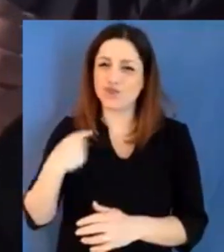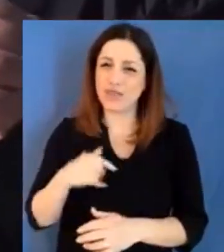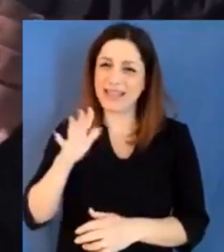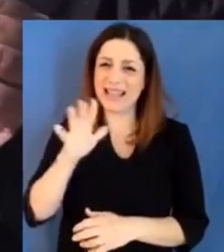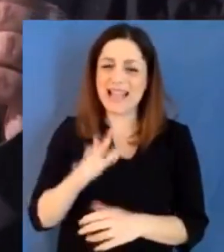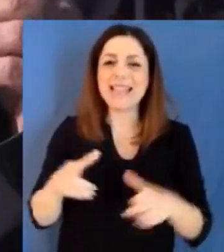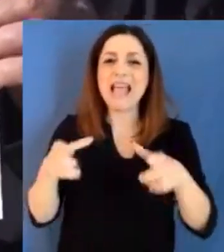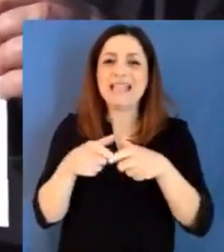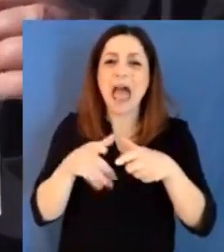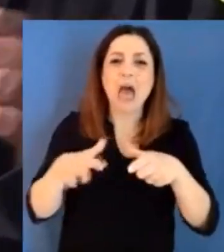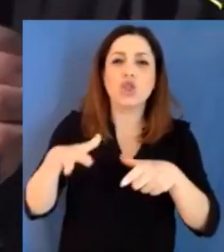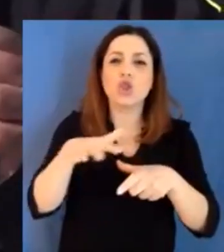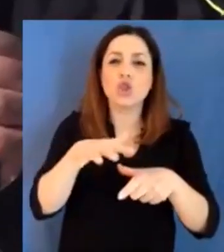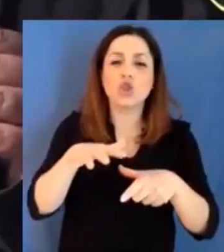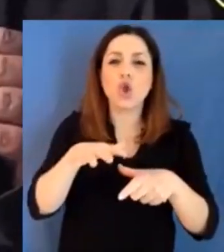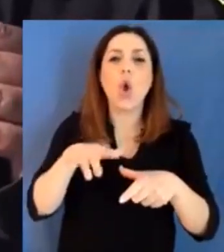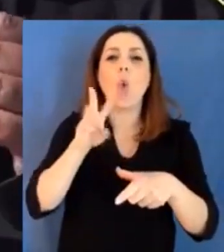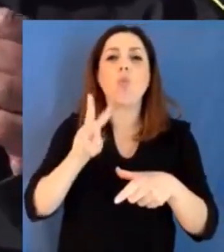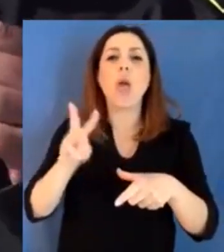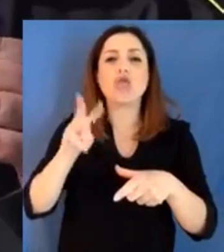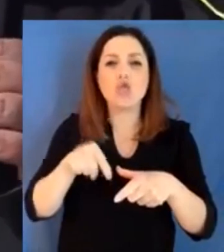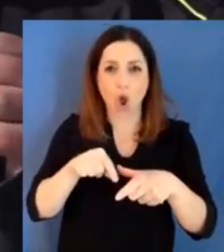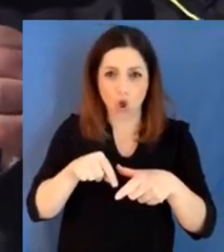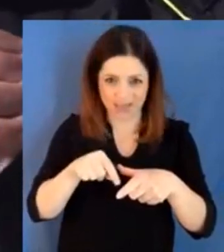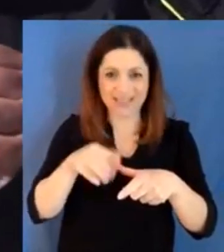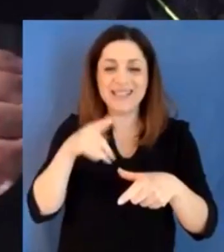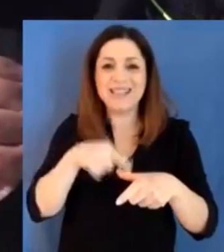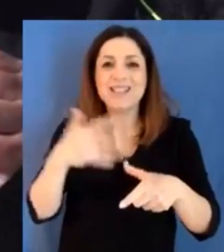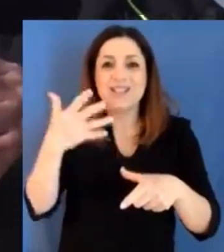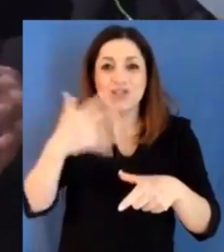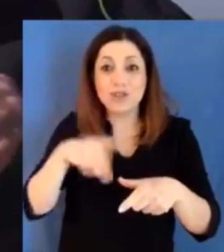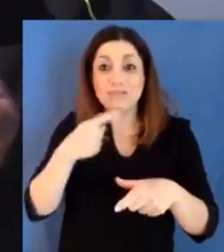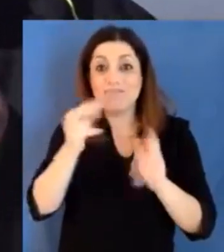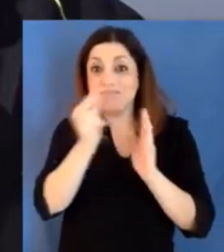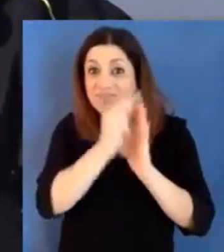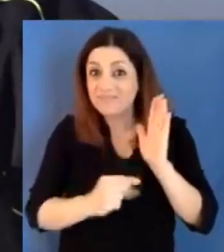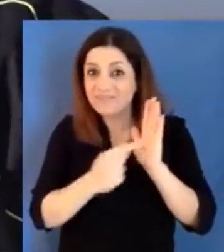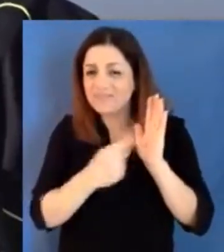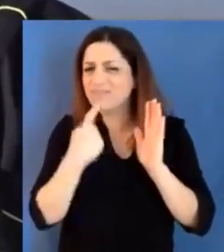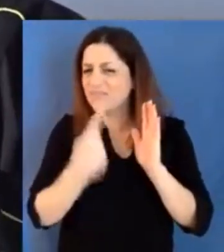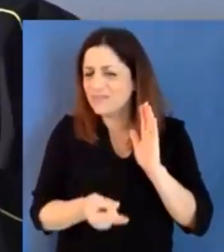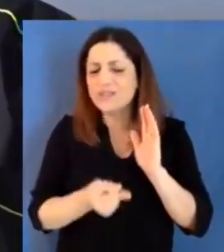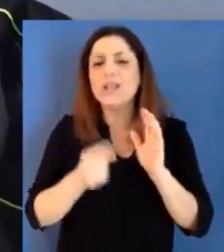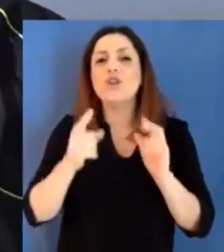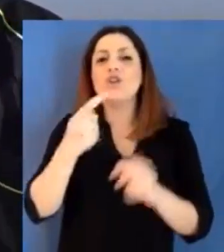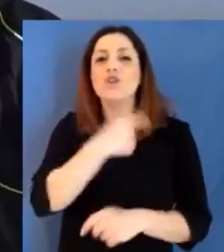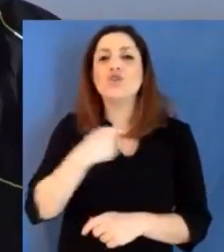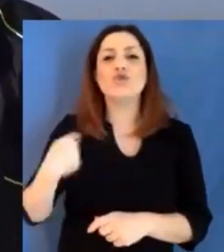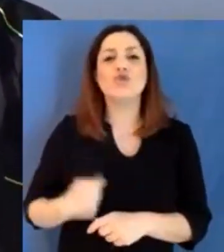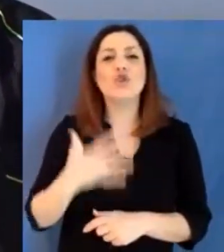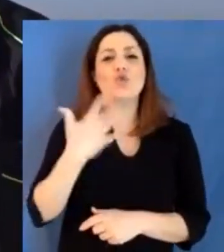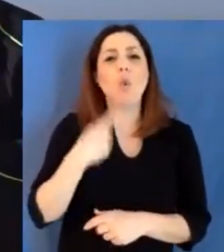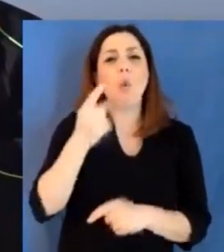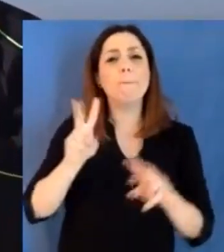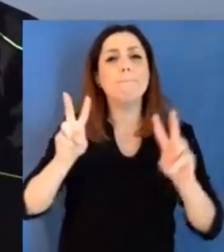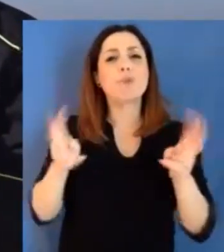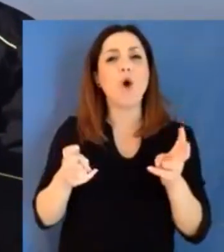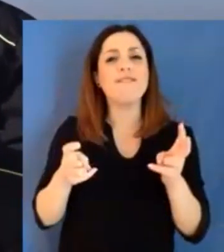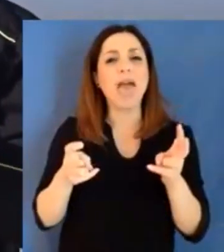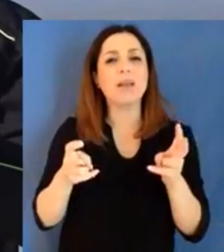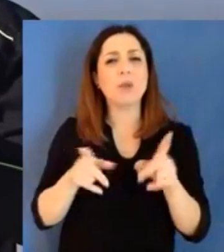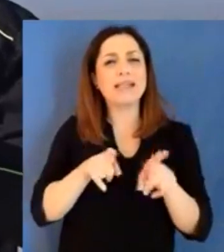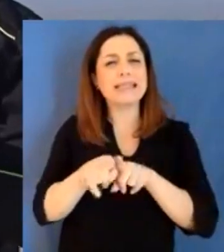Cina c'è un proverbio molto simile al nostro, gli amici si vedono nel momento del bisogno e in effetti